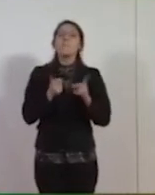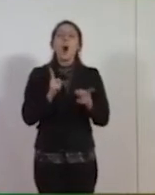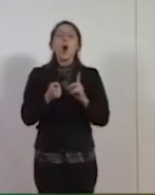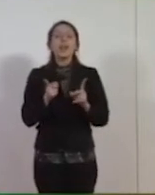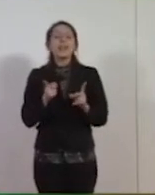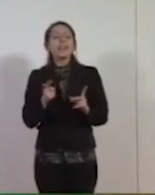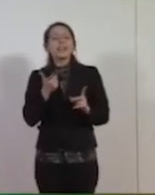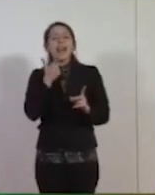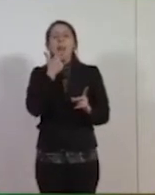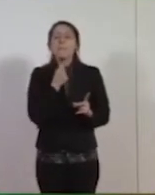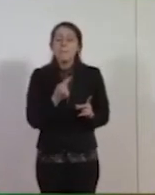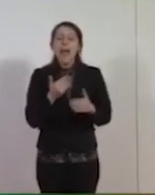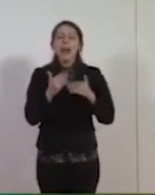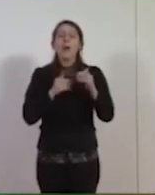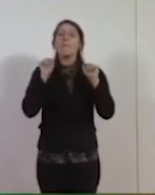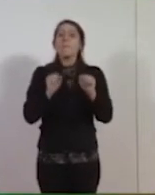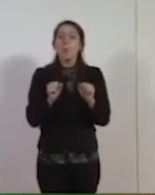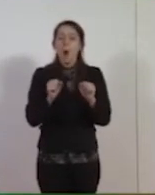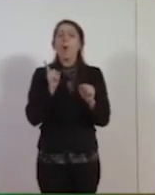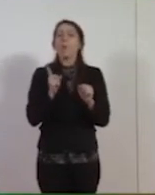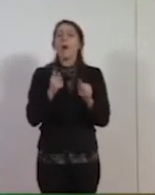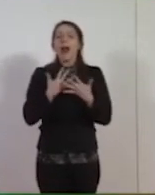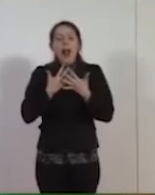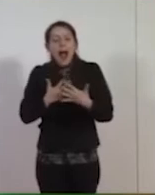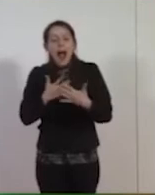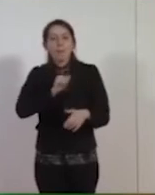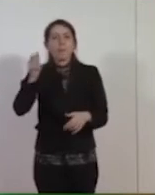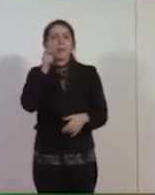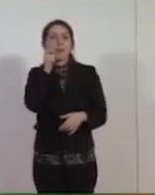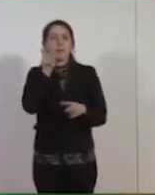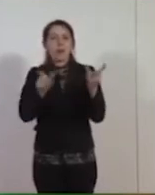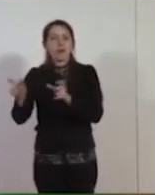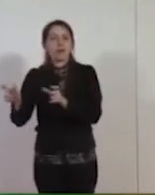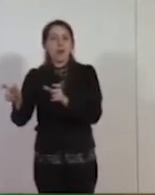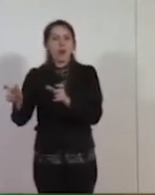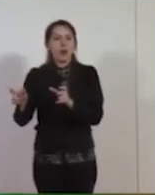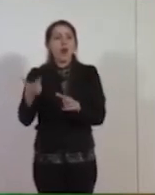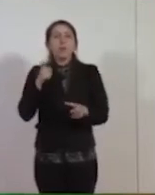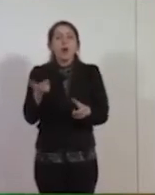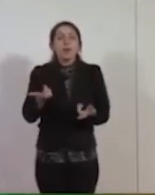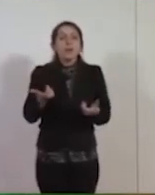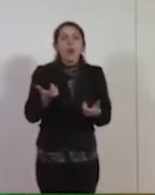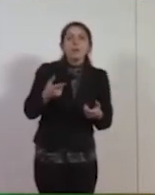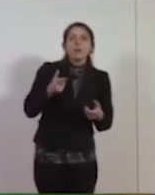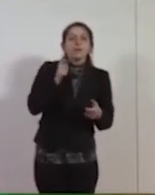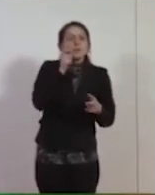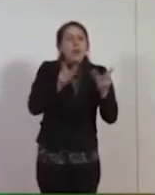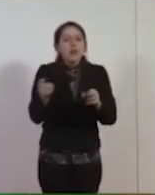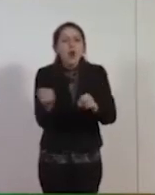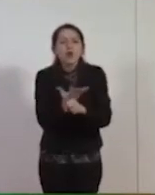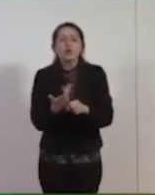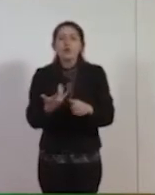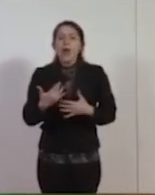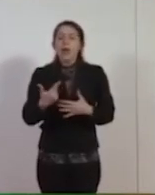amiamo le persone. Credo che l'empatia verso le persone, avere a cuore quello che le persone succede, i racconti che abbiamo sentito qui